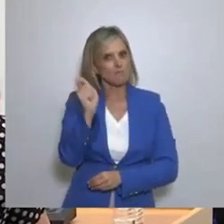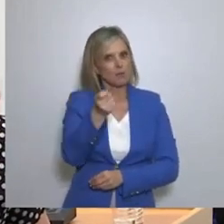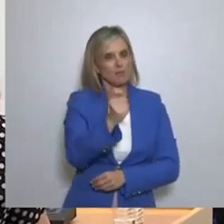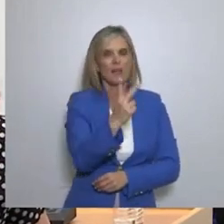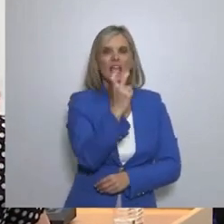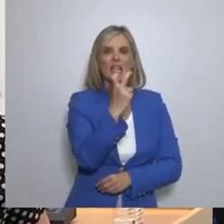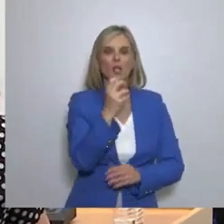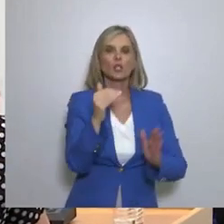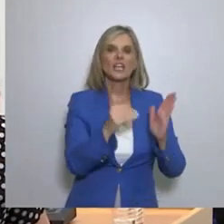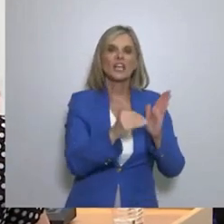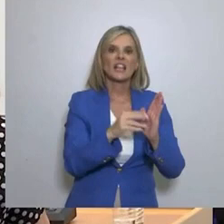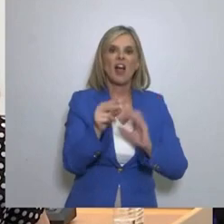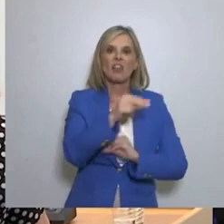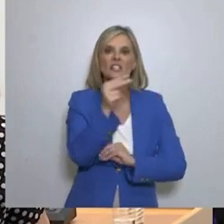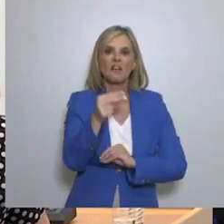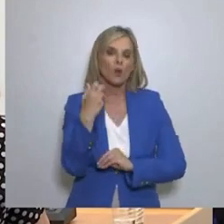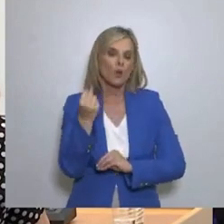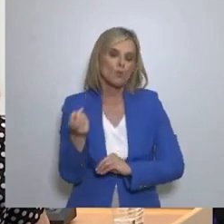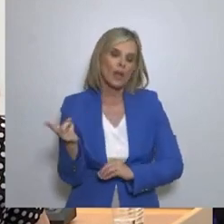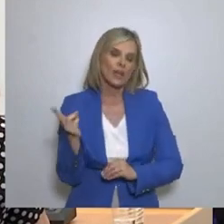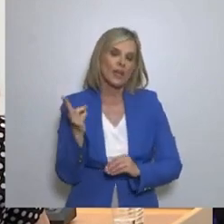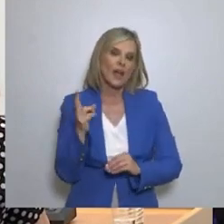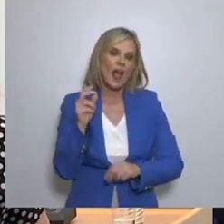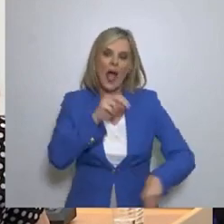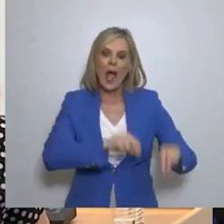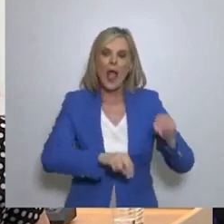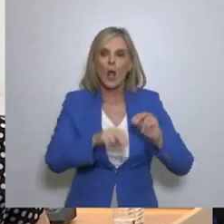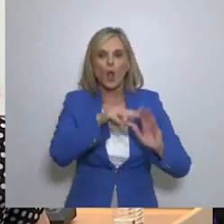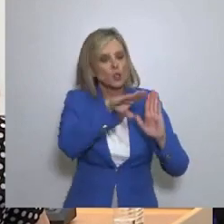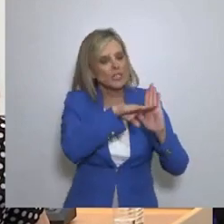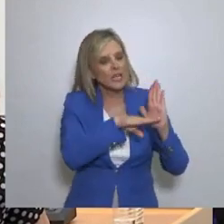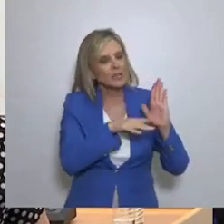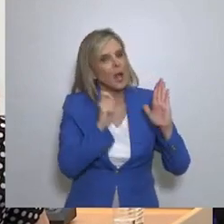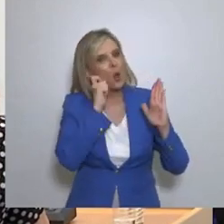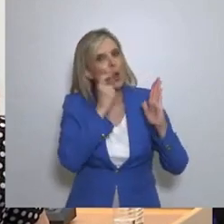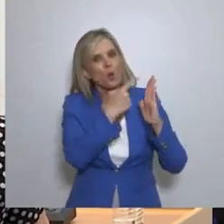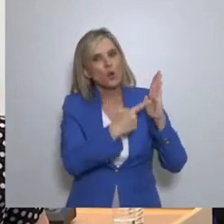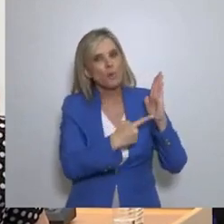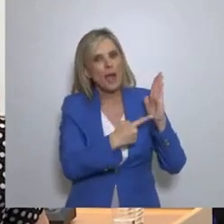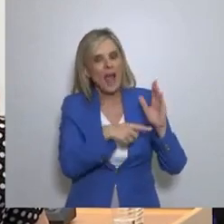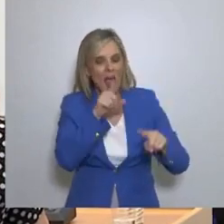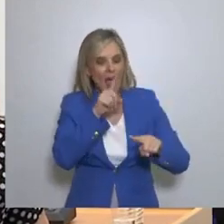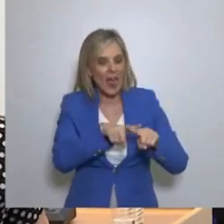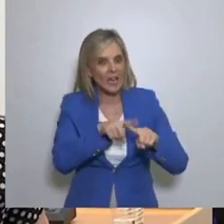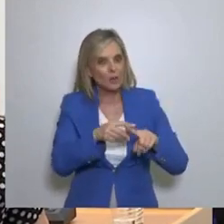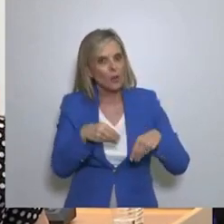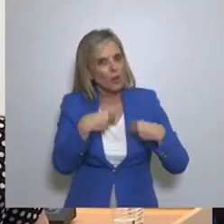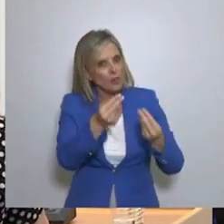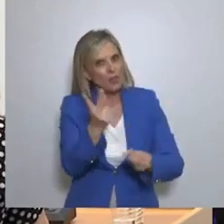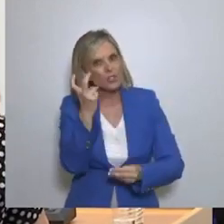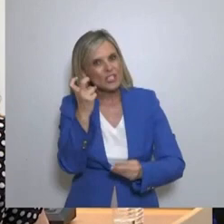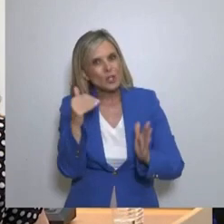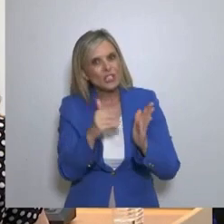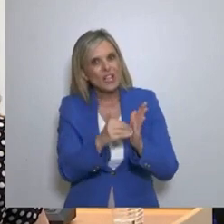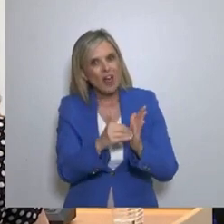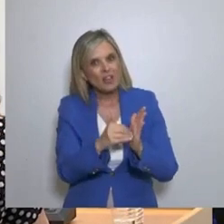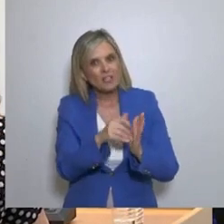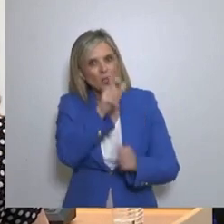κάθε ελληνικό όνομα Που φαίνεται στους εκλογικούς καταλόγους Αποδεδειγμένο με εγκής συγγενής